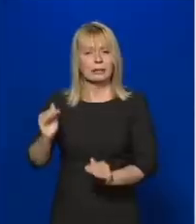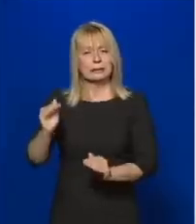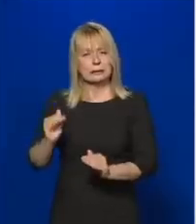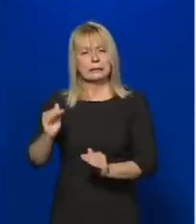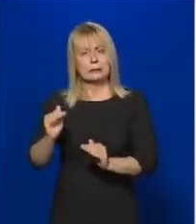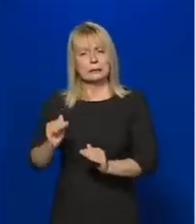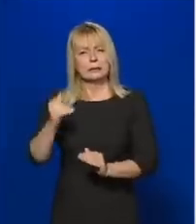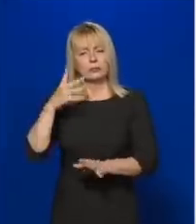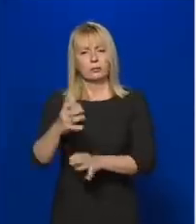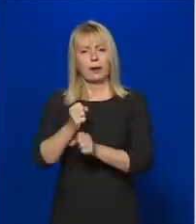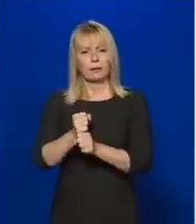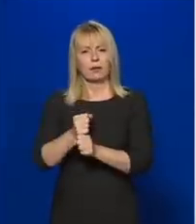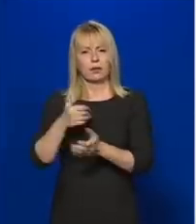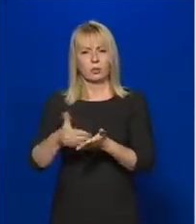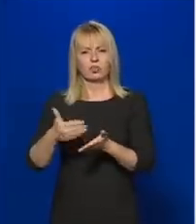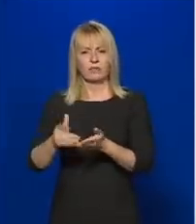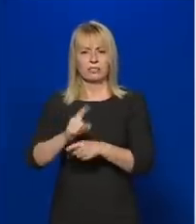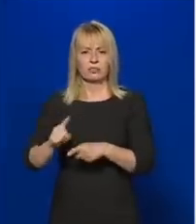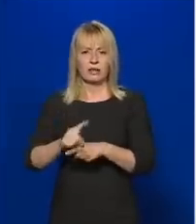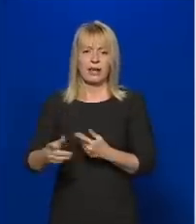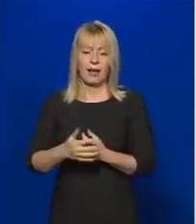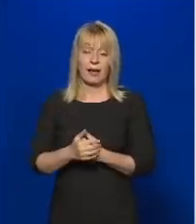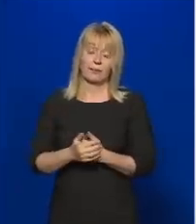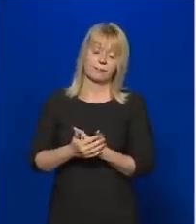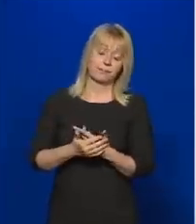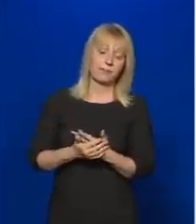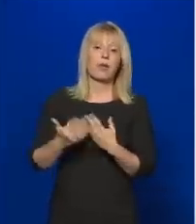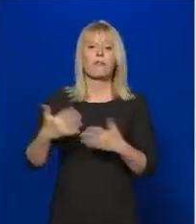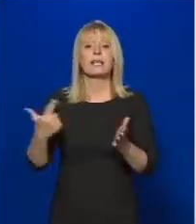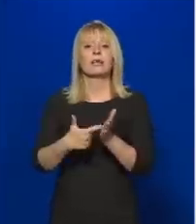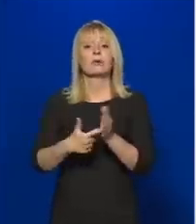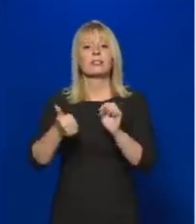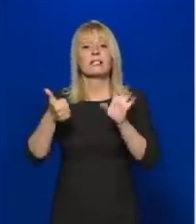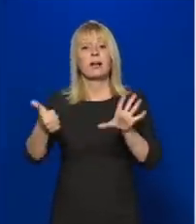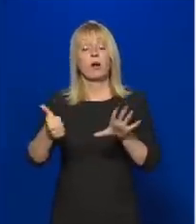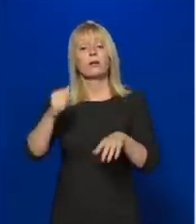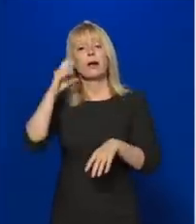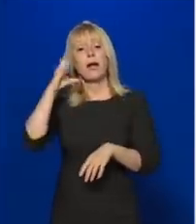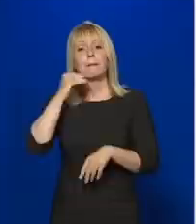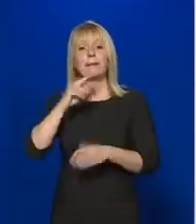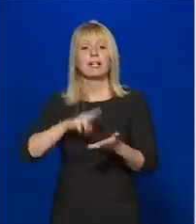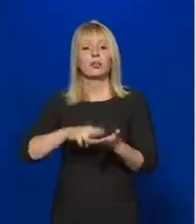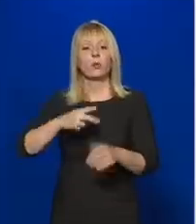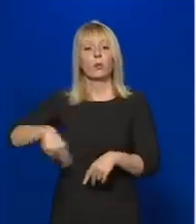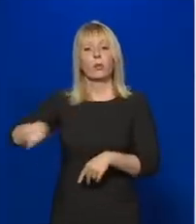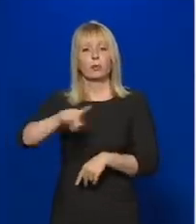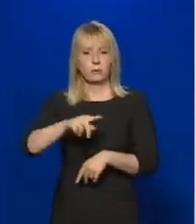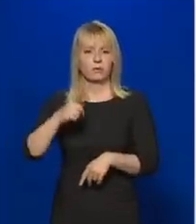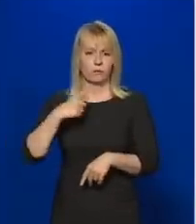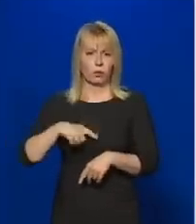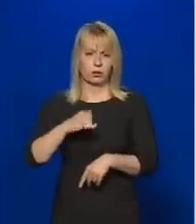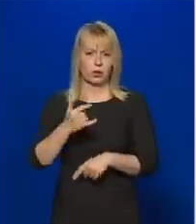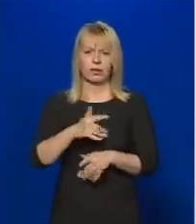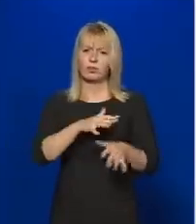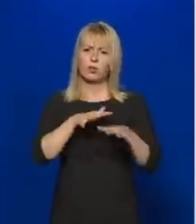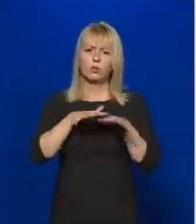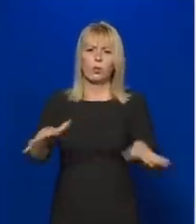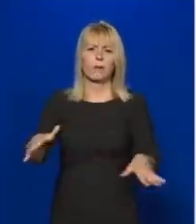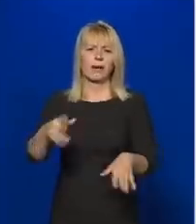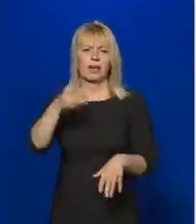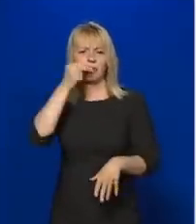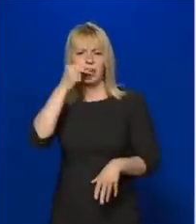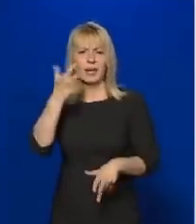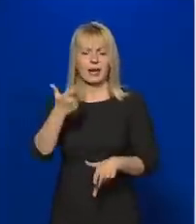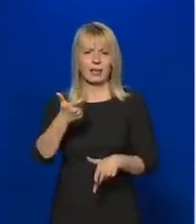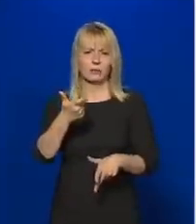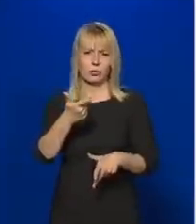hiányt, az komolyan alig, vehető. Vagy akár 2006-ban az emberi jog terén, amikor szemkilövetések voltak, és tömeges rendőri előszak volt